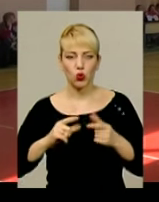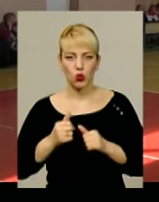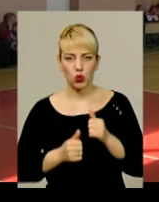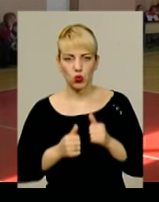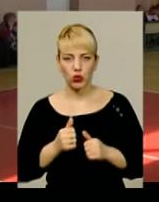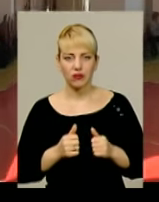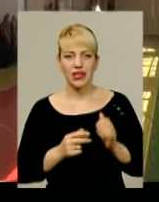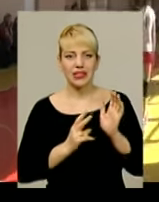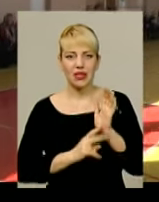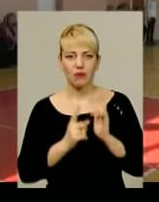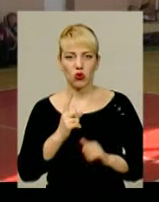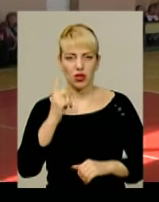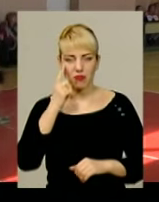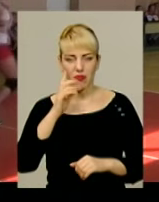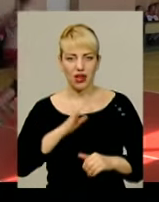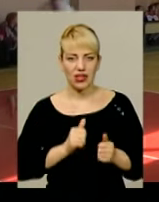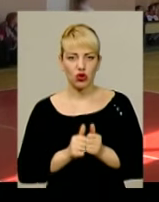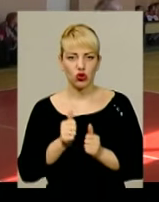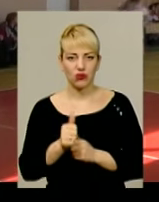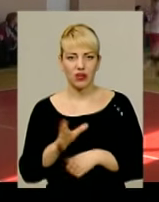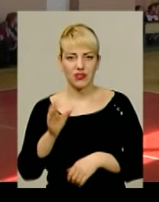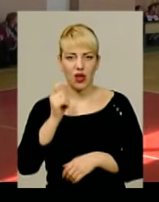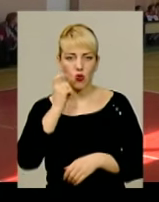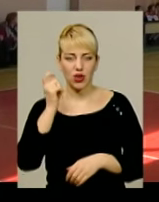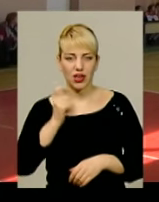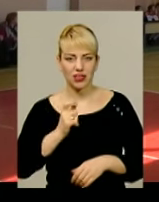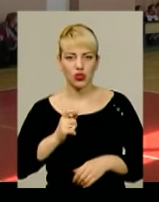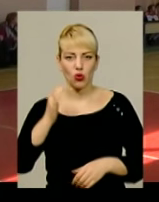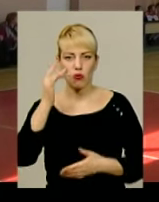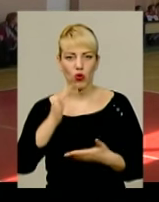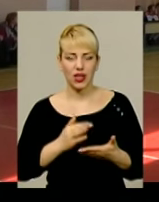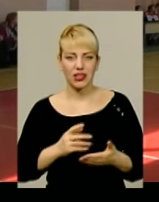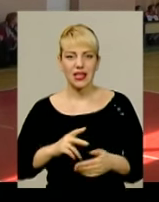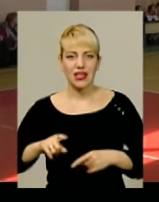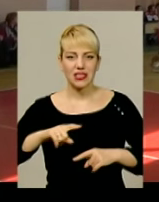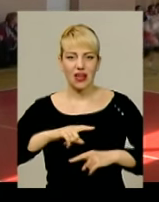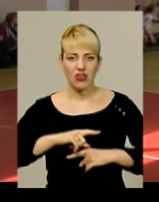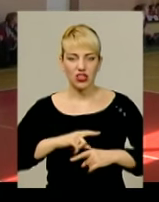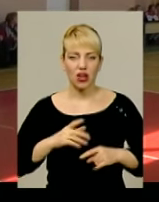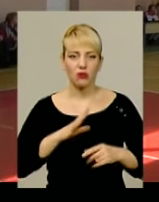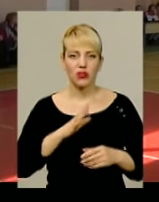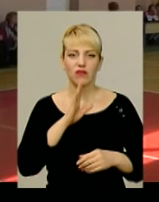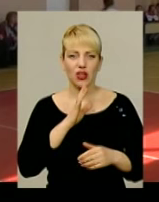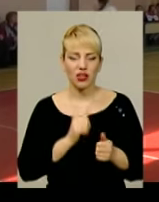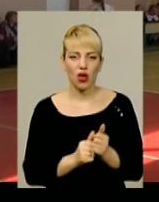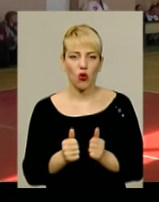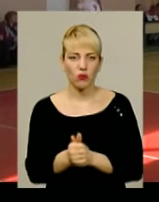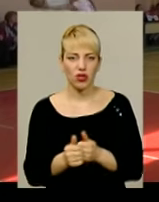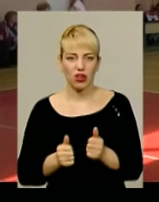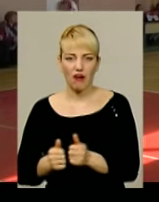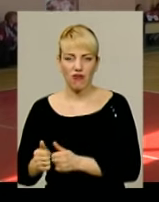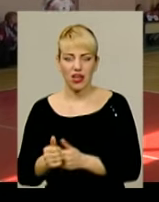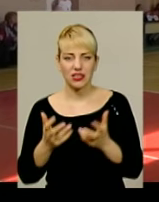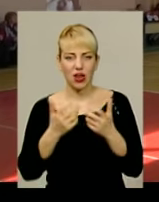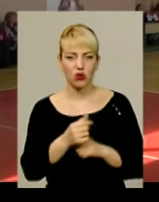набрала 71 бал і лідерувала у всеукраїнському рейтингу. На завершальному етапі змагань дівчата обігравали суперниць із рахунком 2-0.